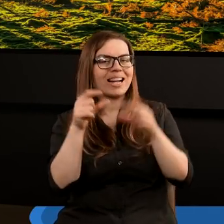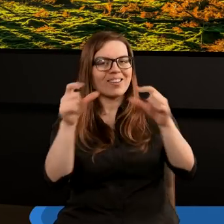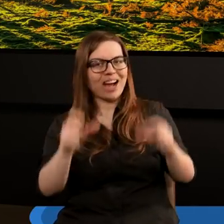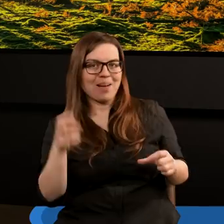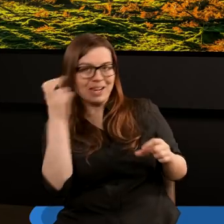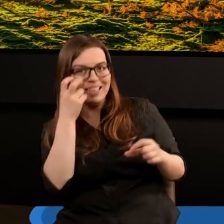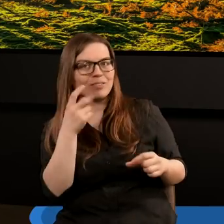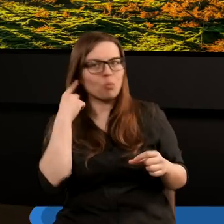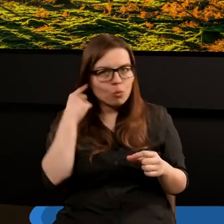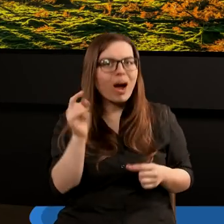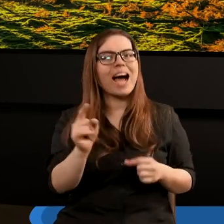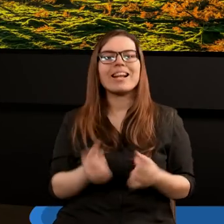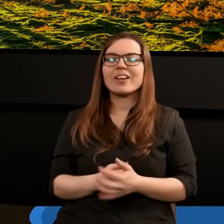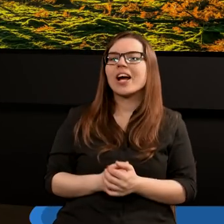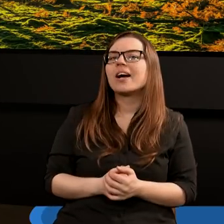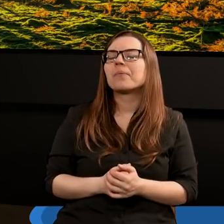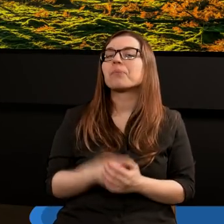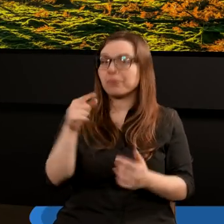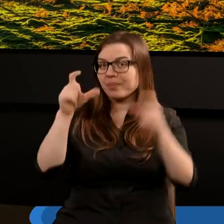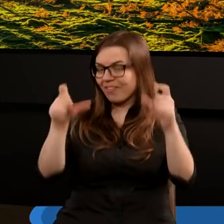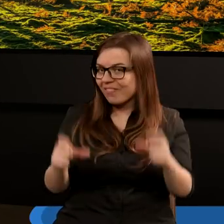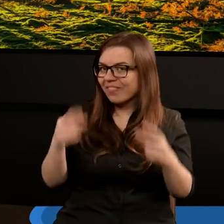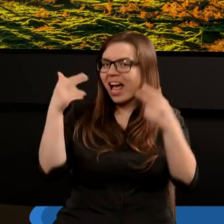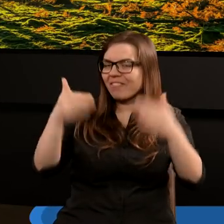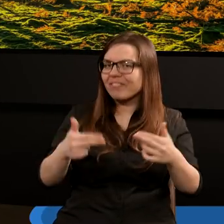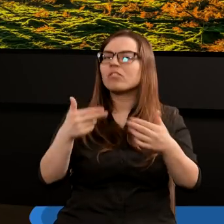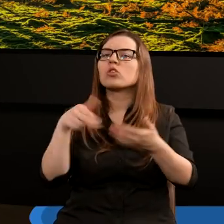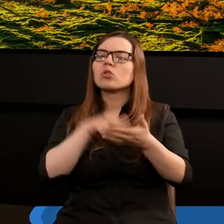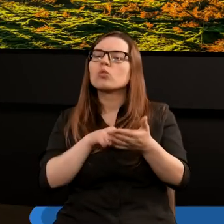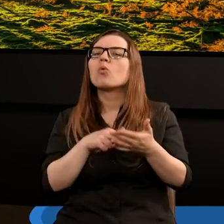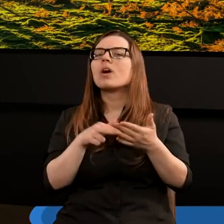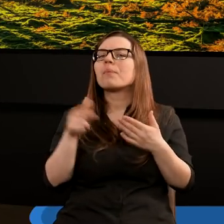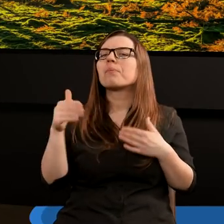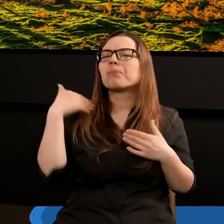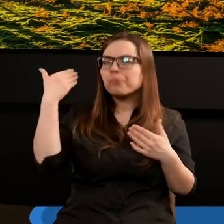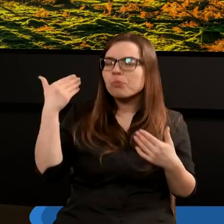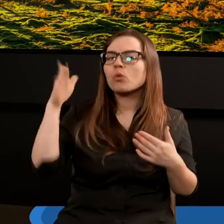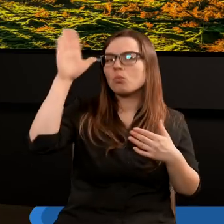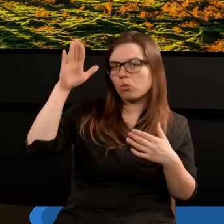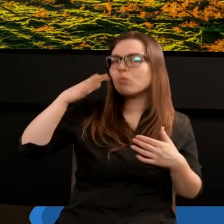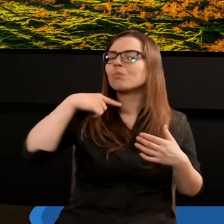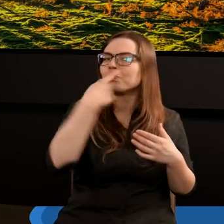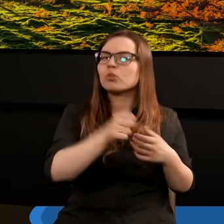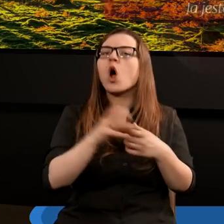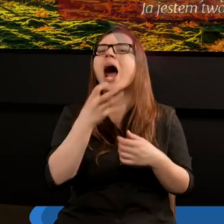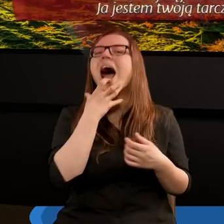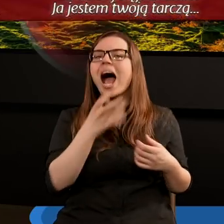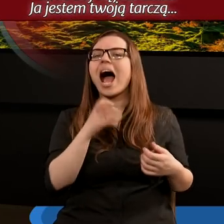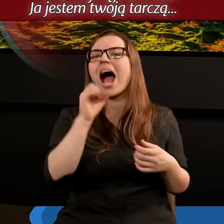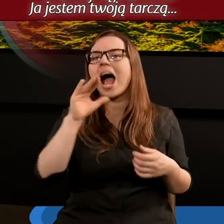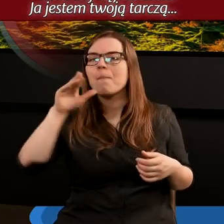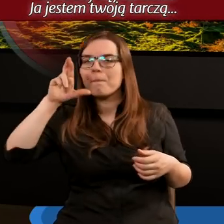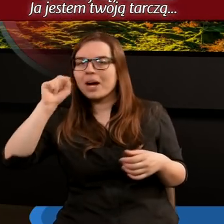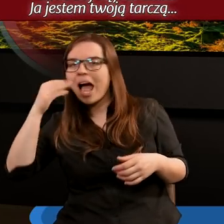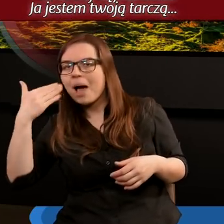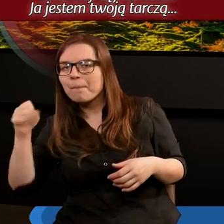15 rozdziału Księgi Rodzaju, z pierwszego wiersza. Czytam fragment, w którym Bóg przemawia do Abrama. Po